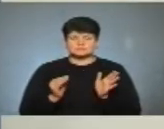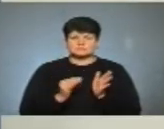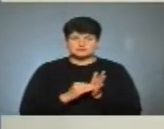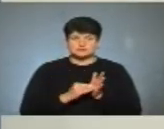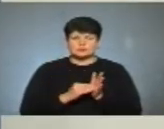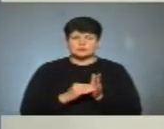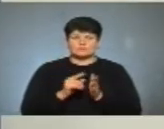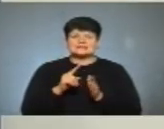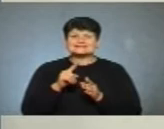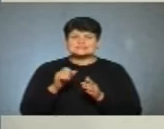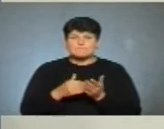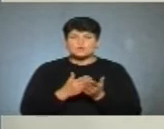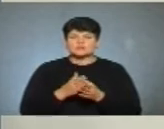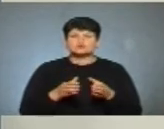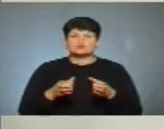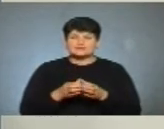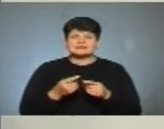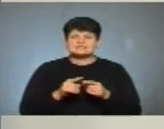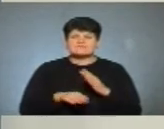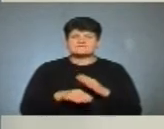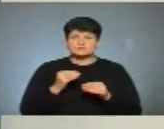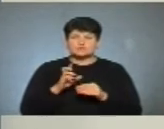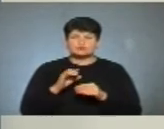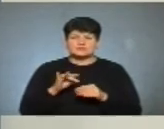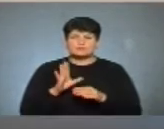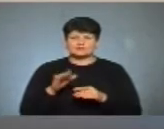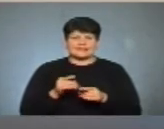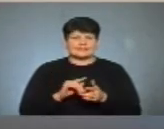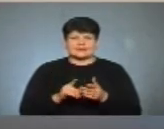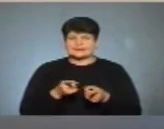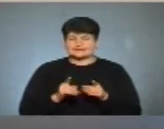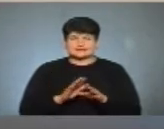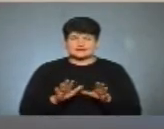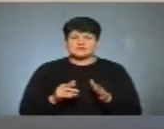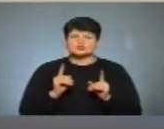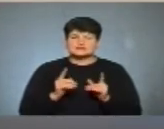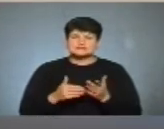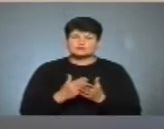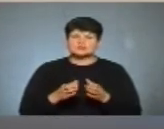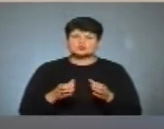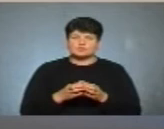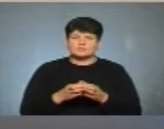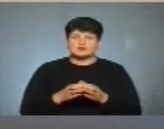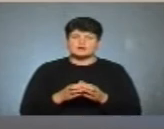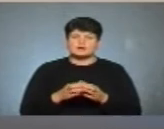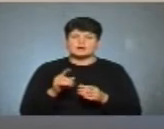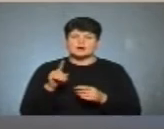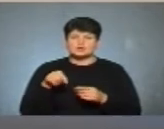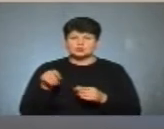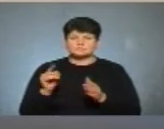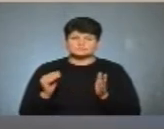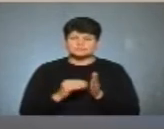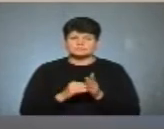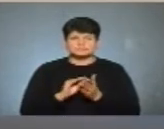позначки за політичну партію, відповідно, цей виборчий бюлетень буде недійсним. А якщо тільки за політичну партію, а номер кандидата не буде